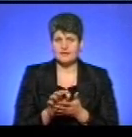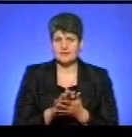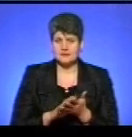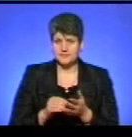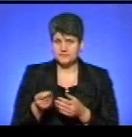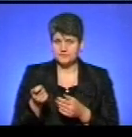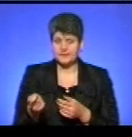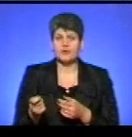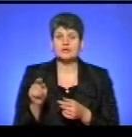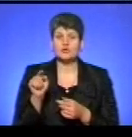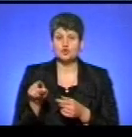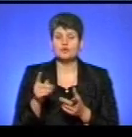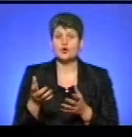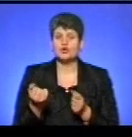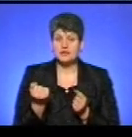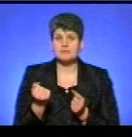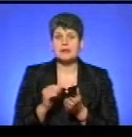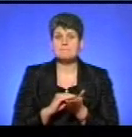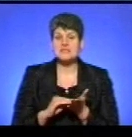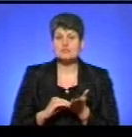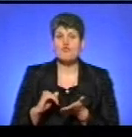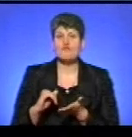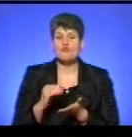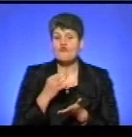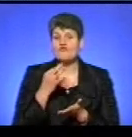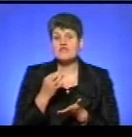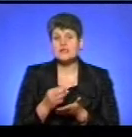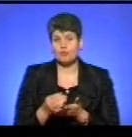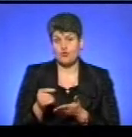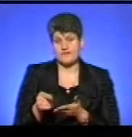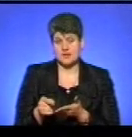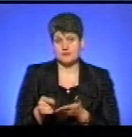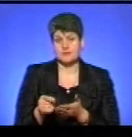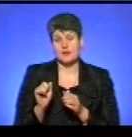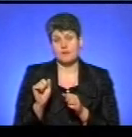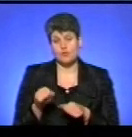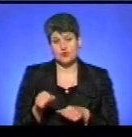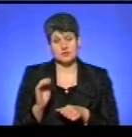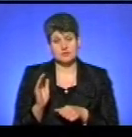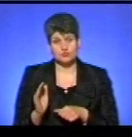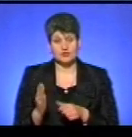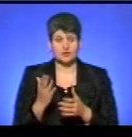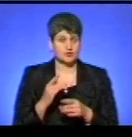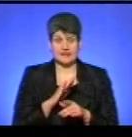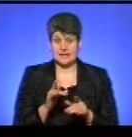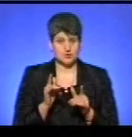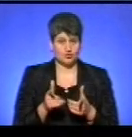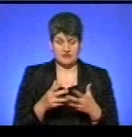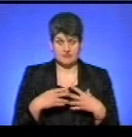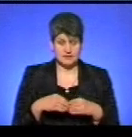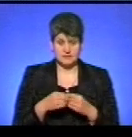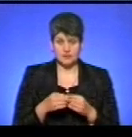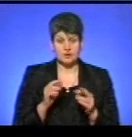декларації для того, щоб отримати письмову відповідь, яку можна буде, якщо не є незгода сім'ї щодо